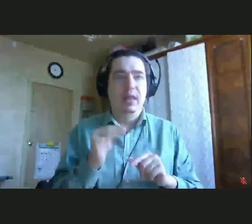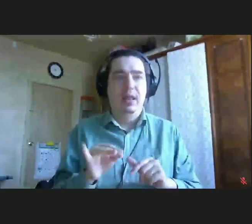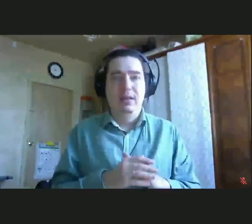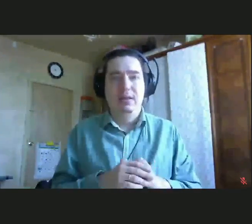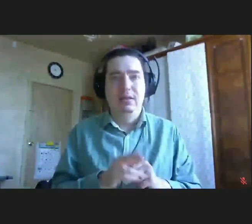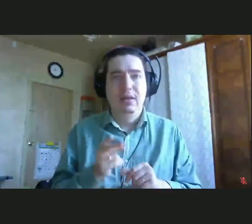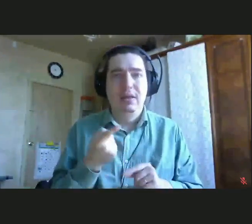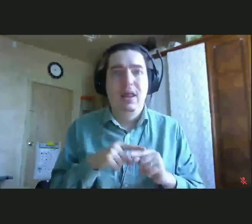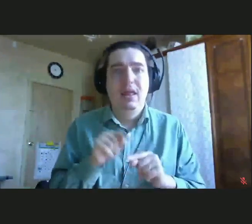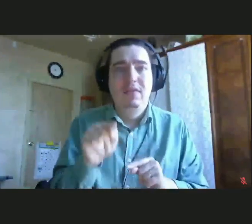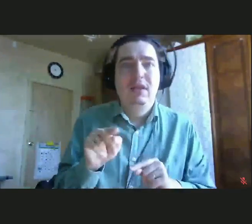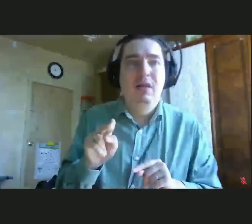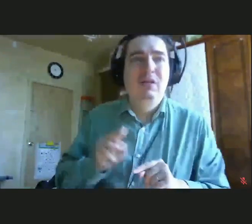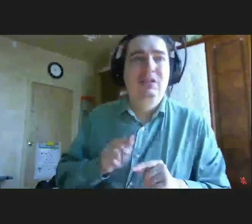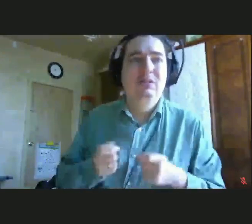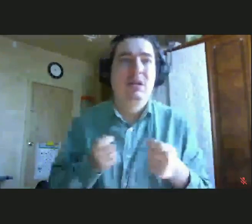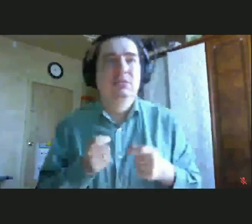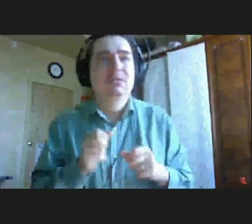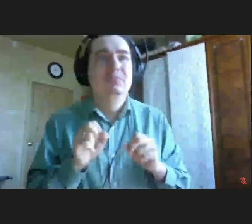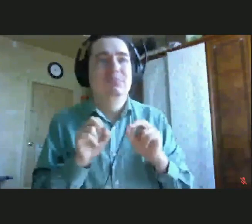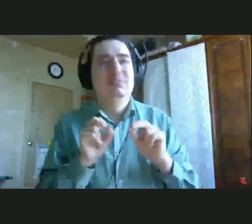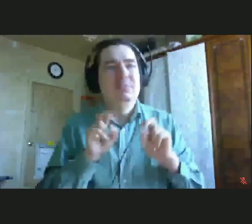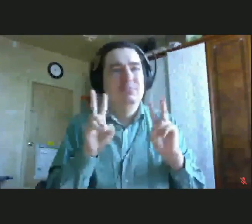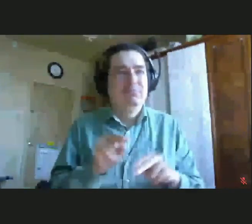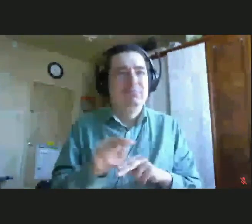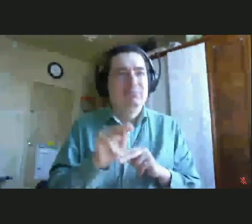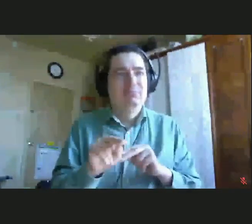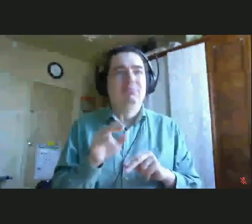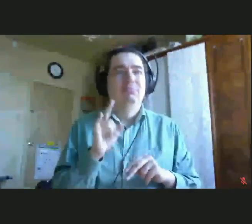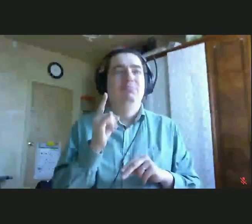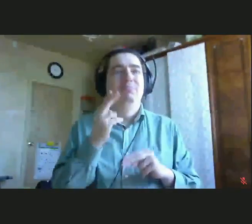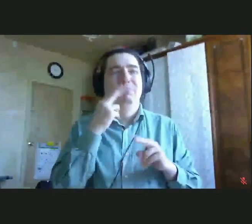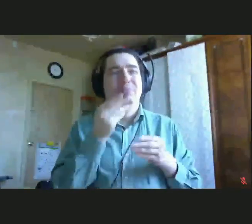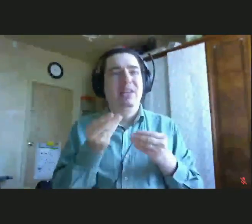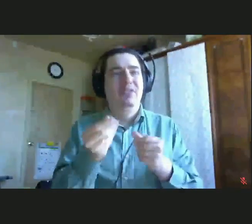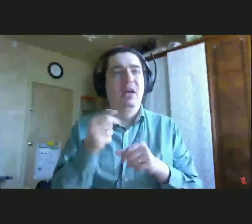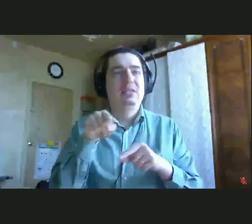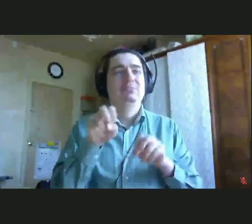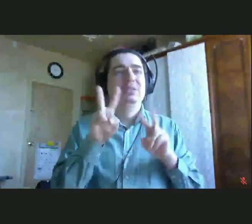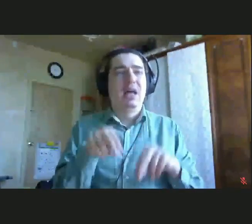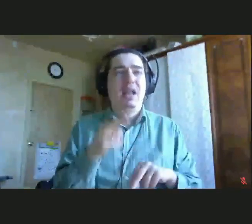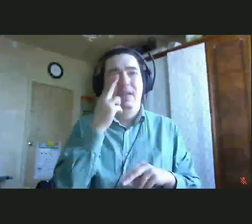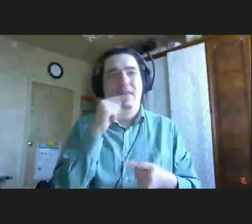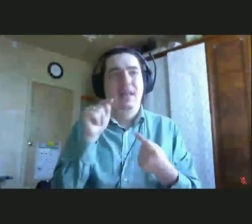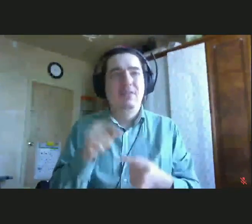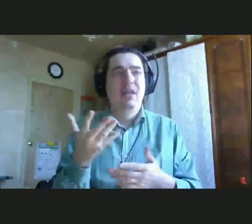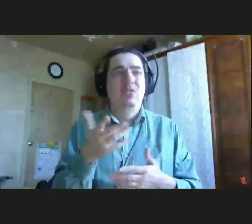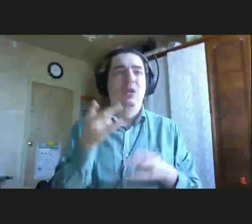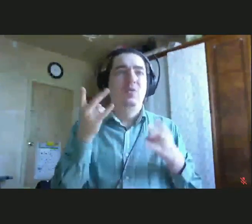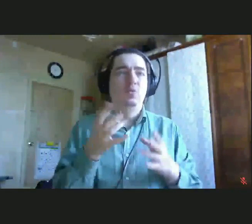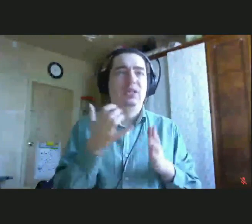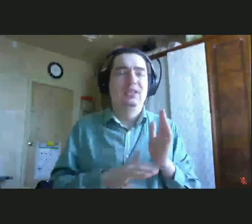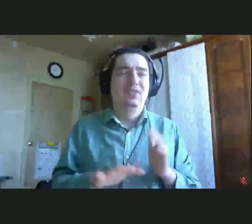для этого они не просто социализируют своего ребенка, а прививают ей социальные навыки, которые нужны в среде,